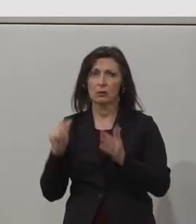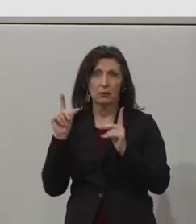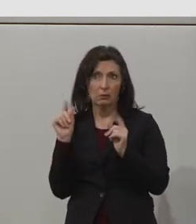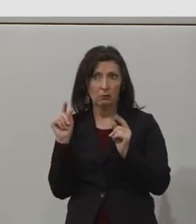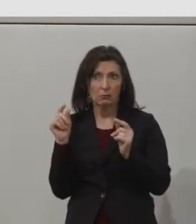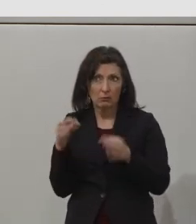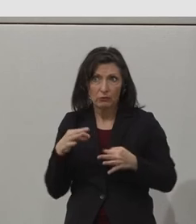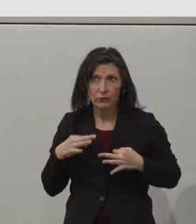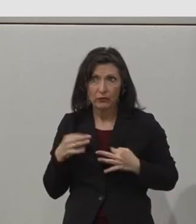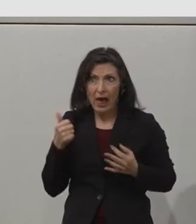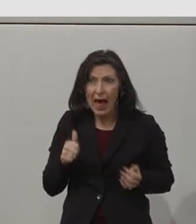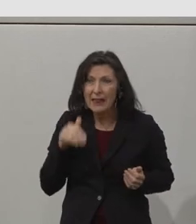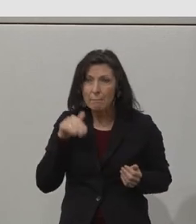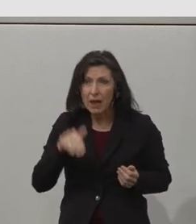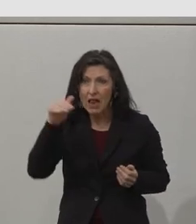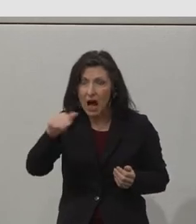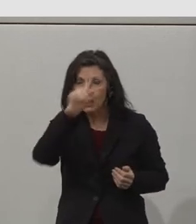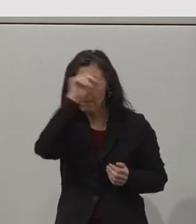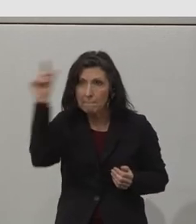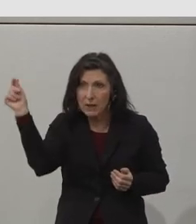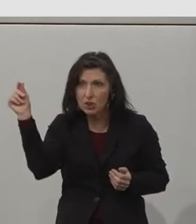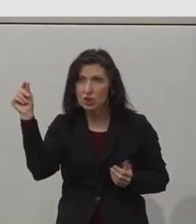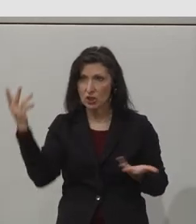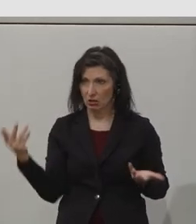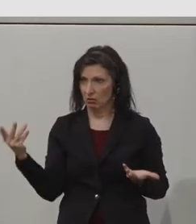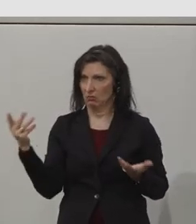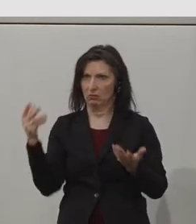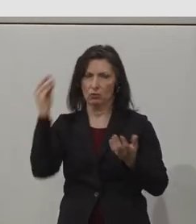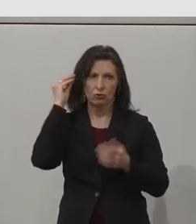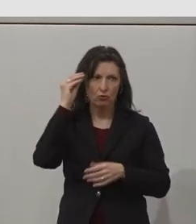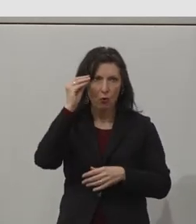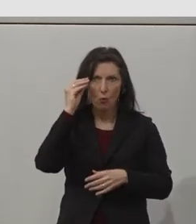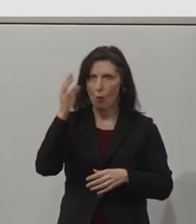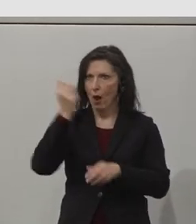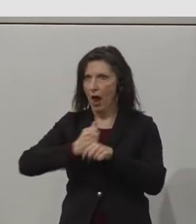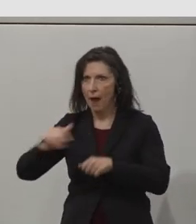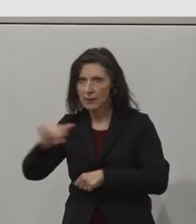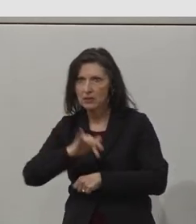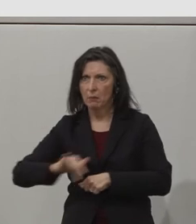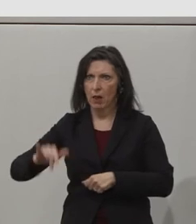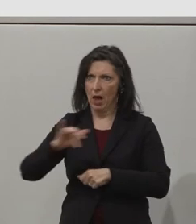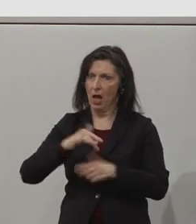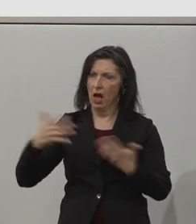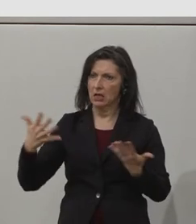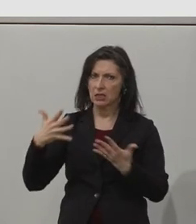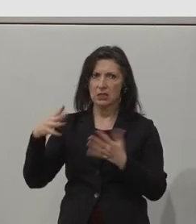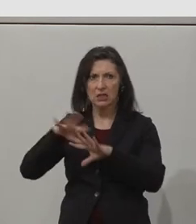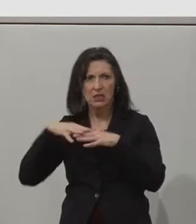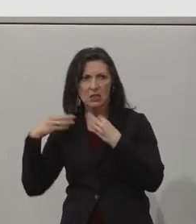in our schools, in our workplaces, in our community, and in our society.